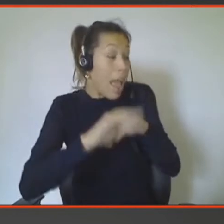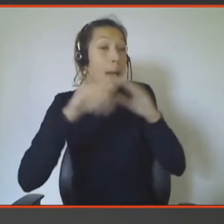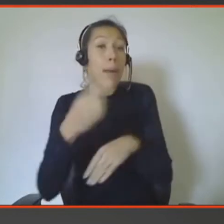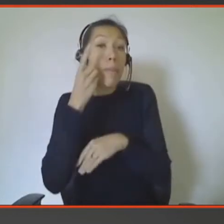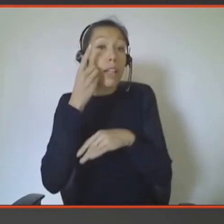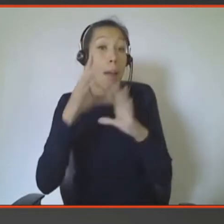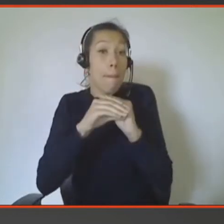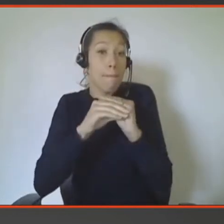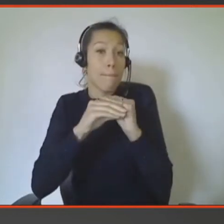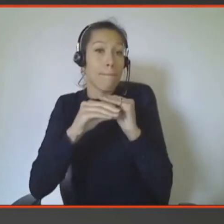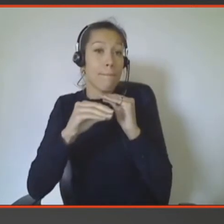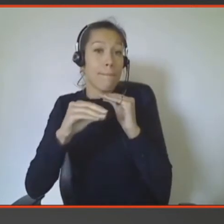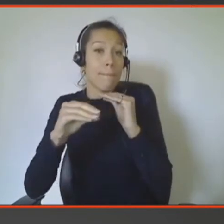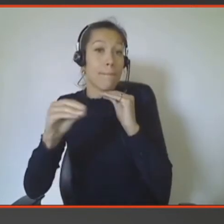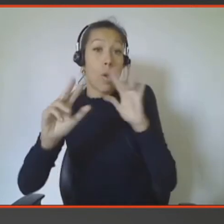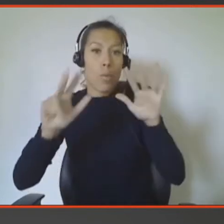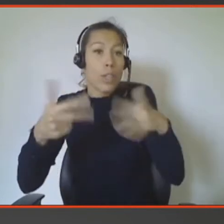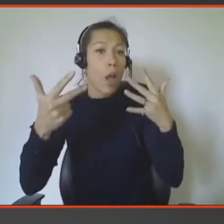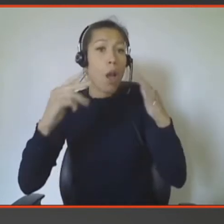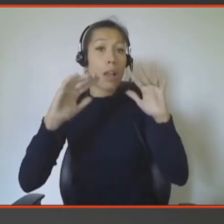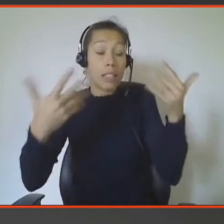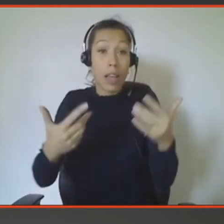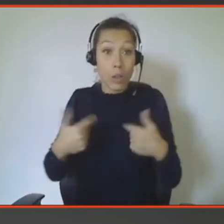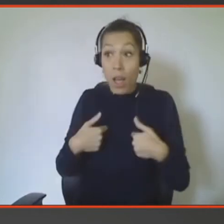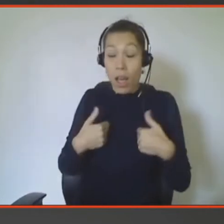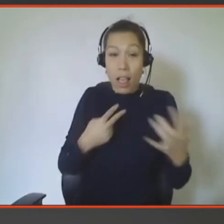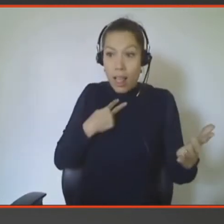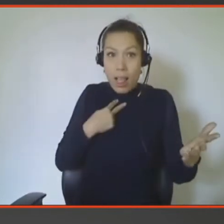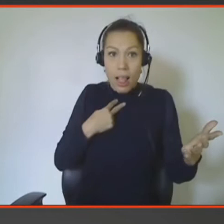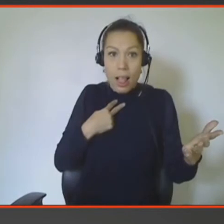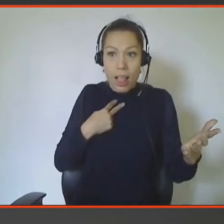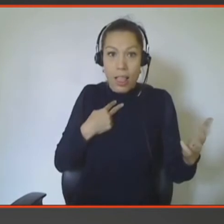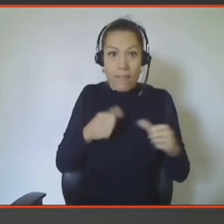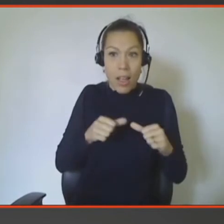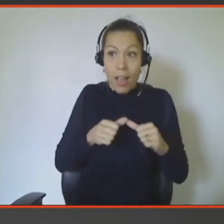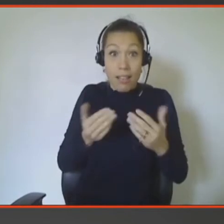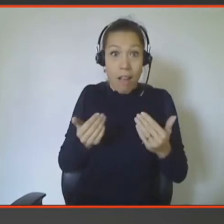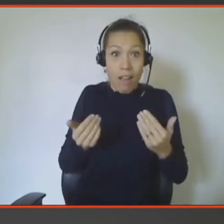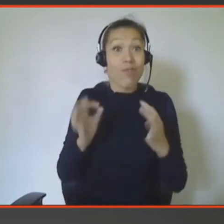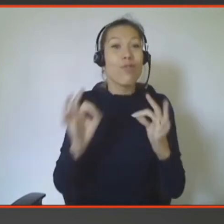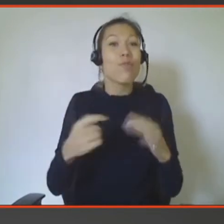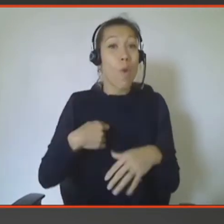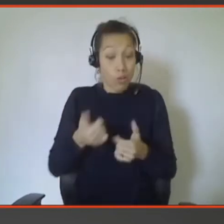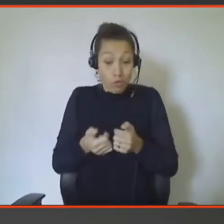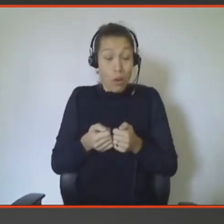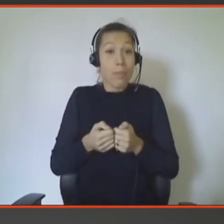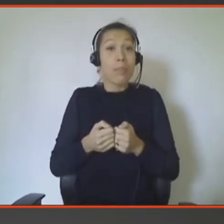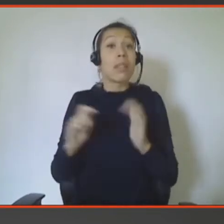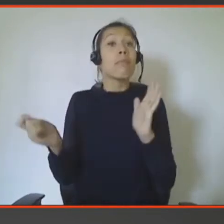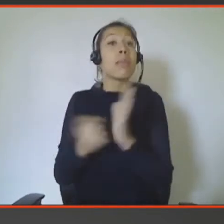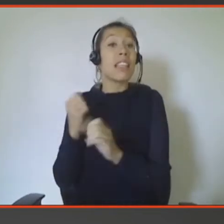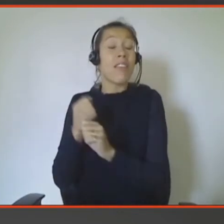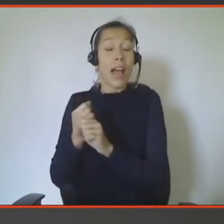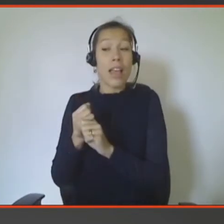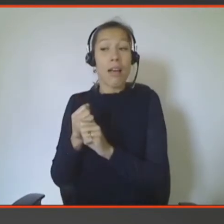moyen, vous avez pas de contrôle sur le jeu en fait. Donc vous attendez. et je me suis retrouvée plusieurs fois au travail à regarder mon téléphone toutes les deux minutes pour voir si